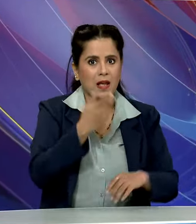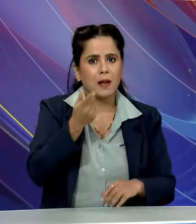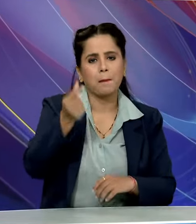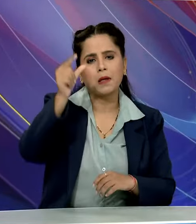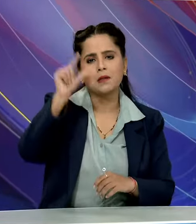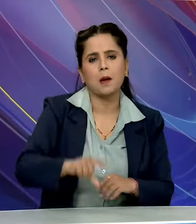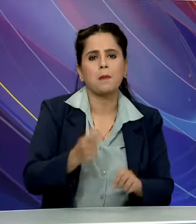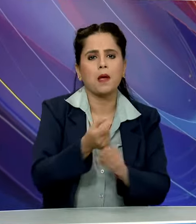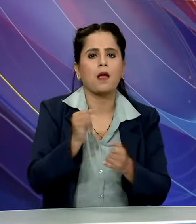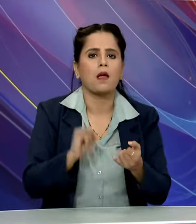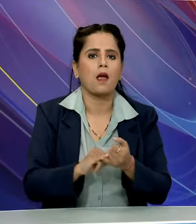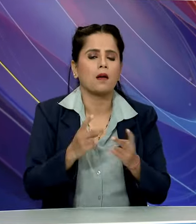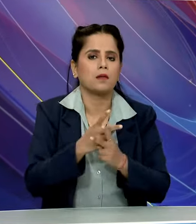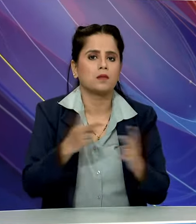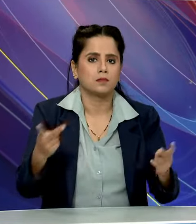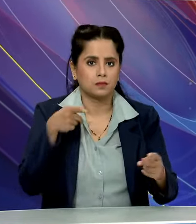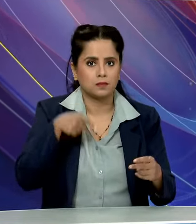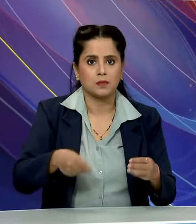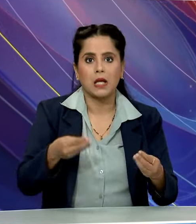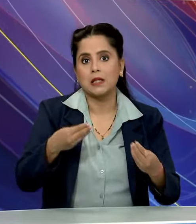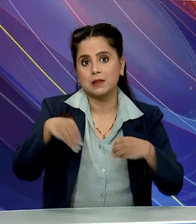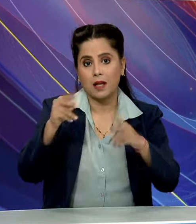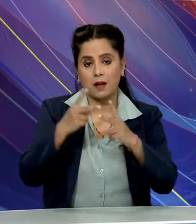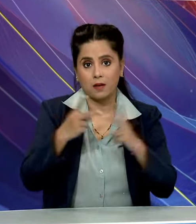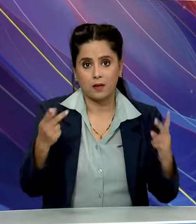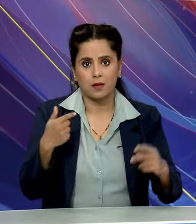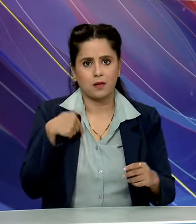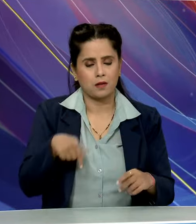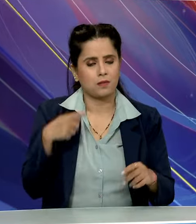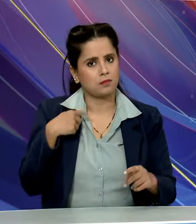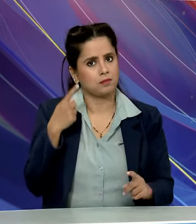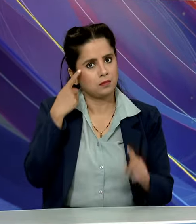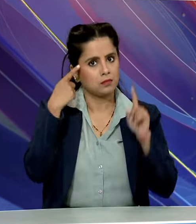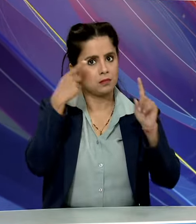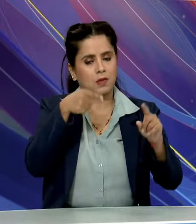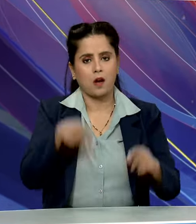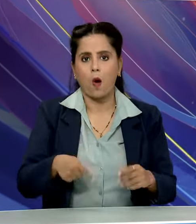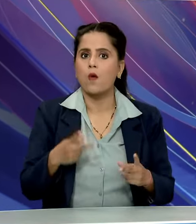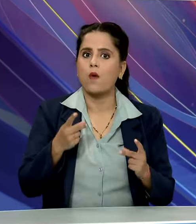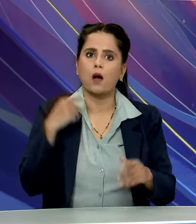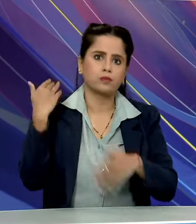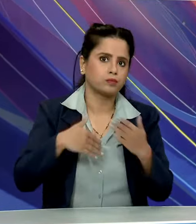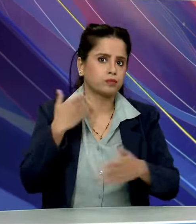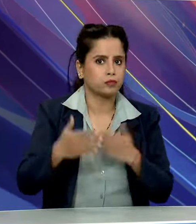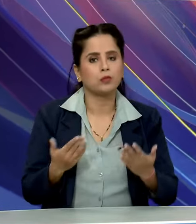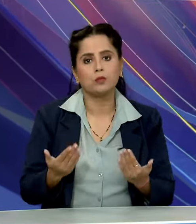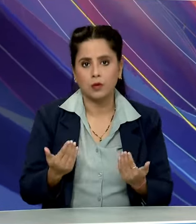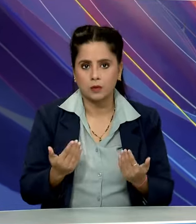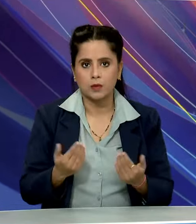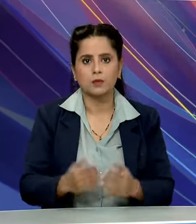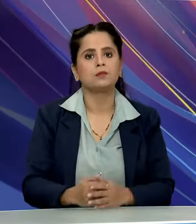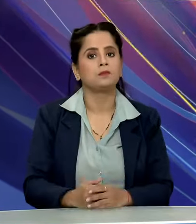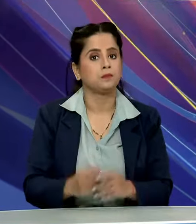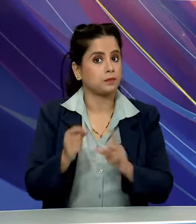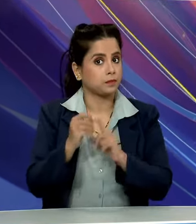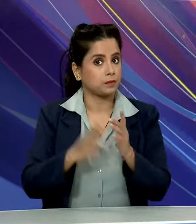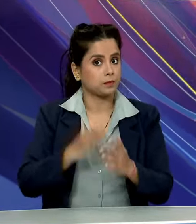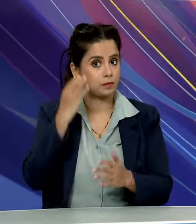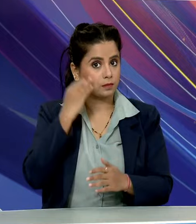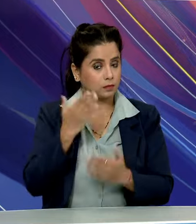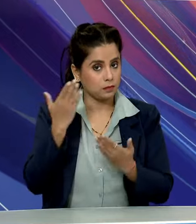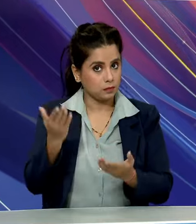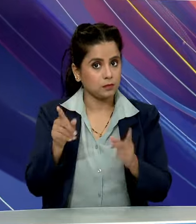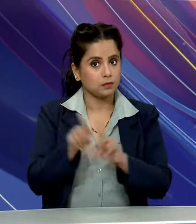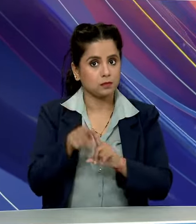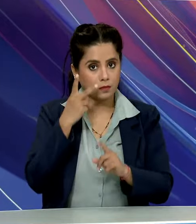गेस पहुचाने का हमारा अभियान भी तेज होगा वहीं प्रधान मंत्री